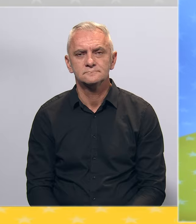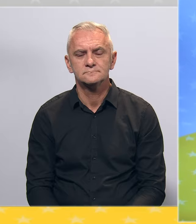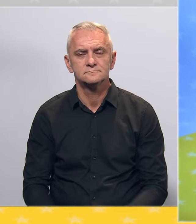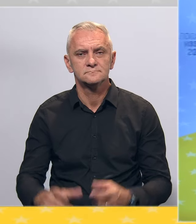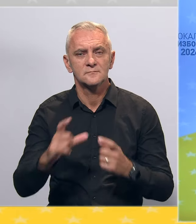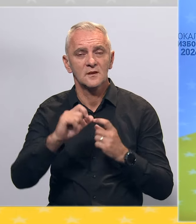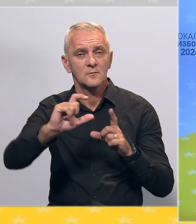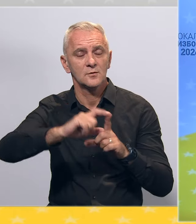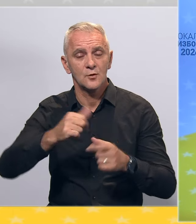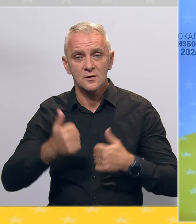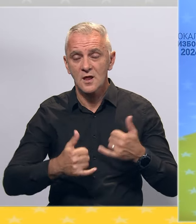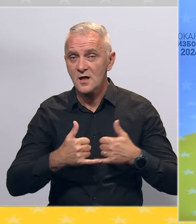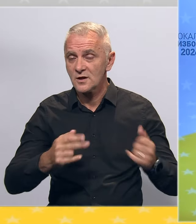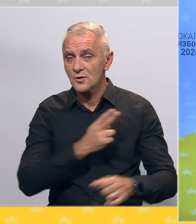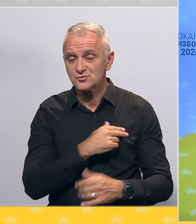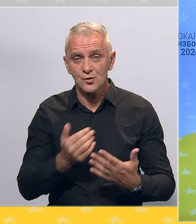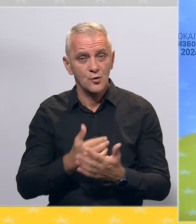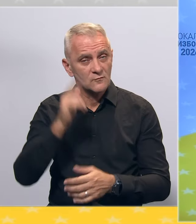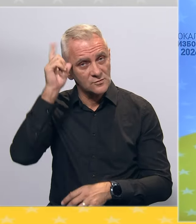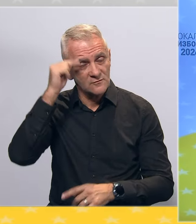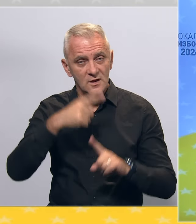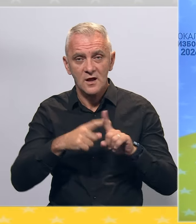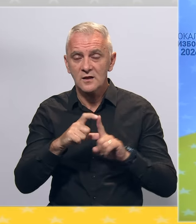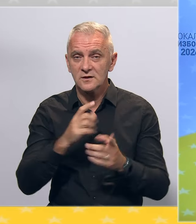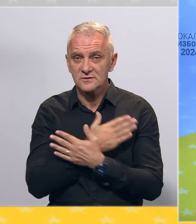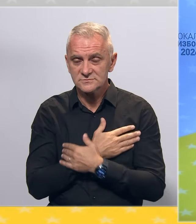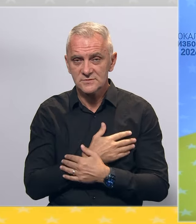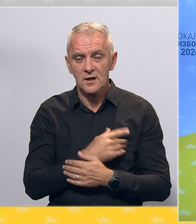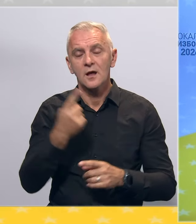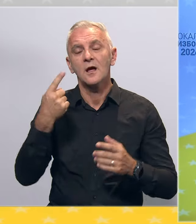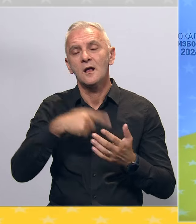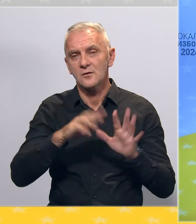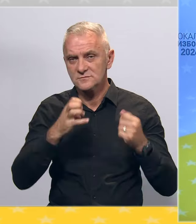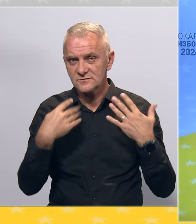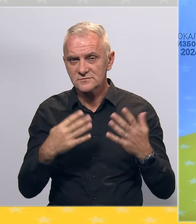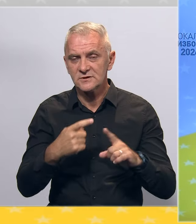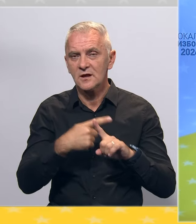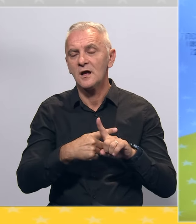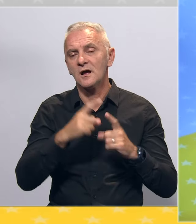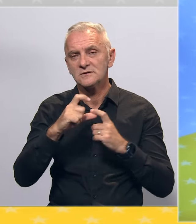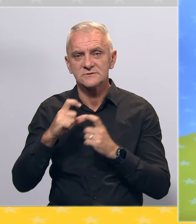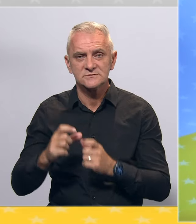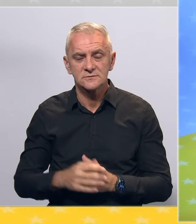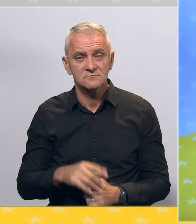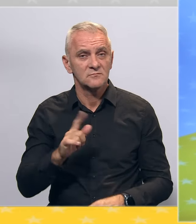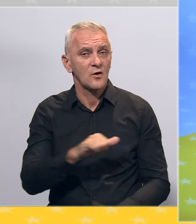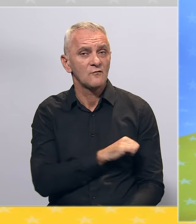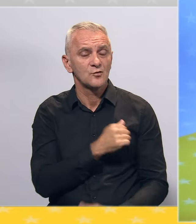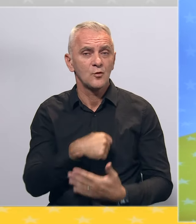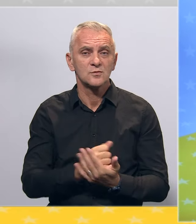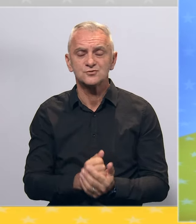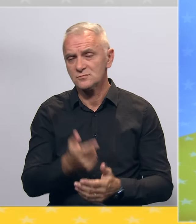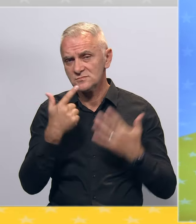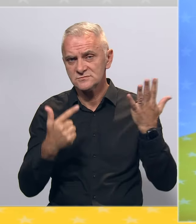Stjepan Du je kandidat za gradonačelnika Novog Travnika ispred HDZ, HDZ 1990 i HSS Stjepana Radića. Ove godine obilježavamo